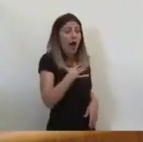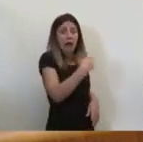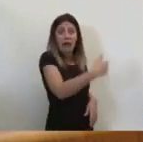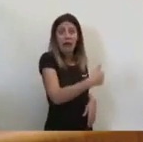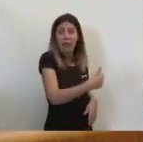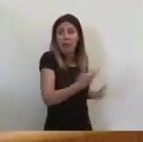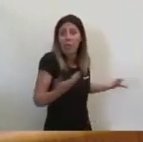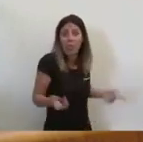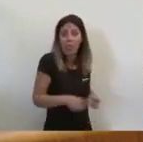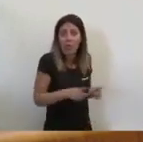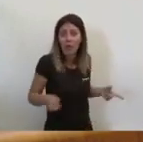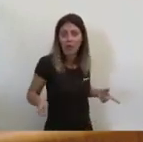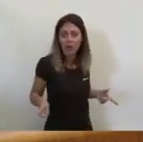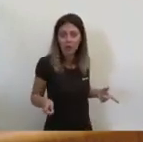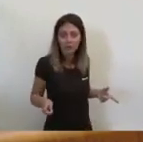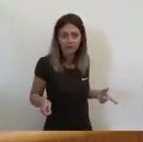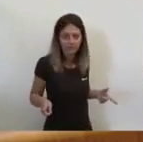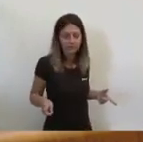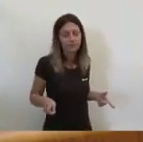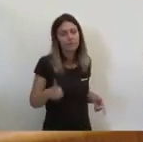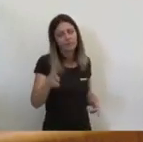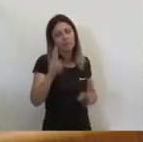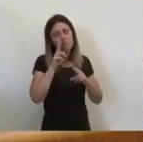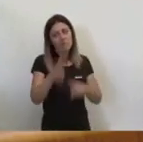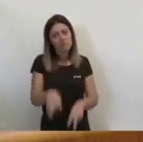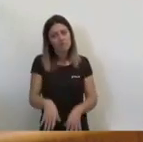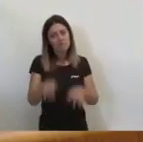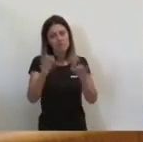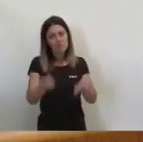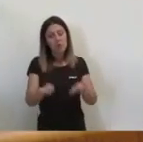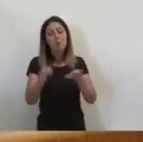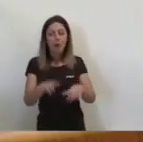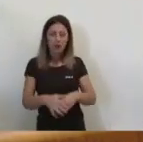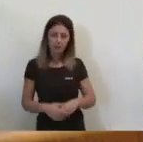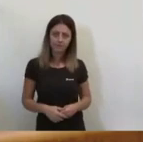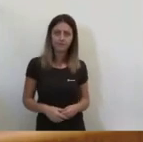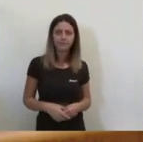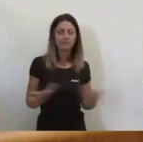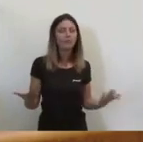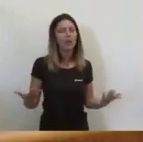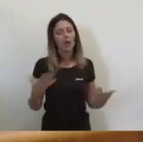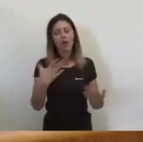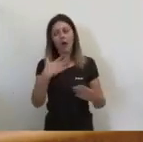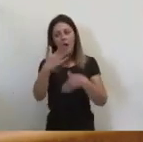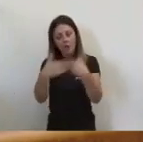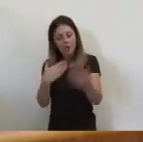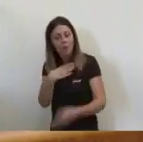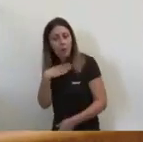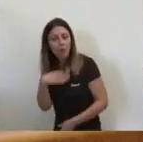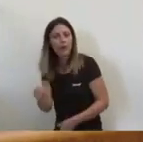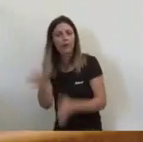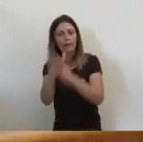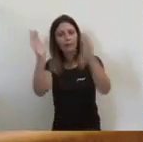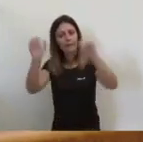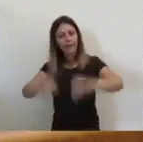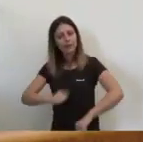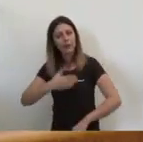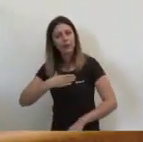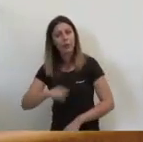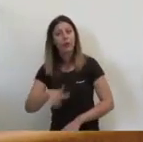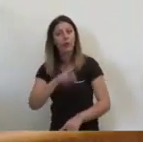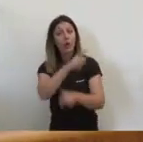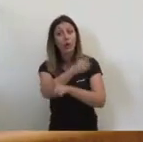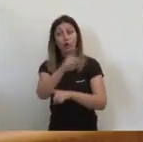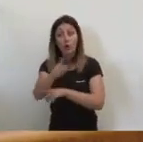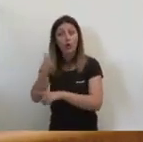o el que fora. A vostè l'he vist bastant normal amb una persona amb la qual podem parlar, podem pactar, estem en